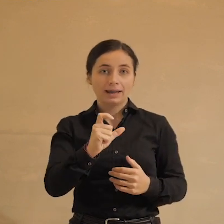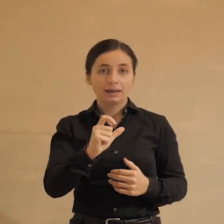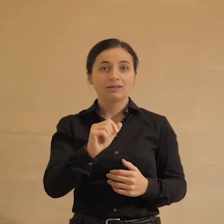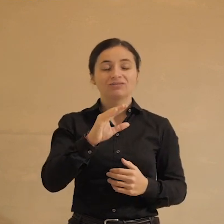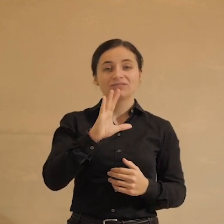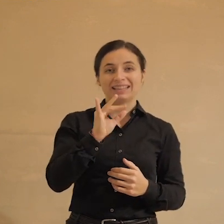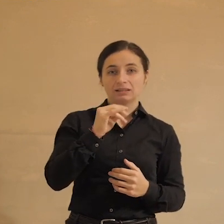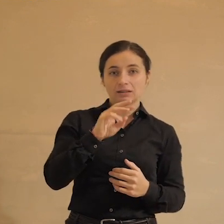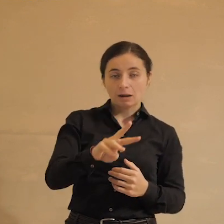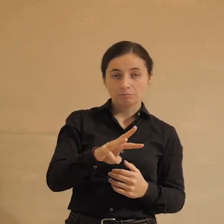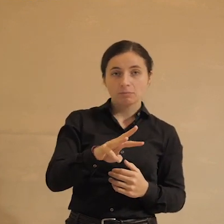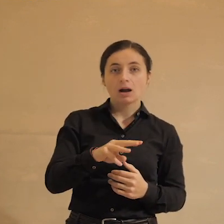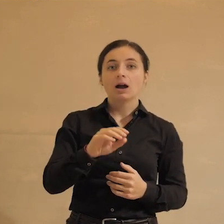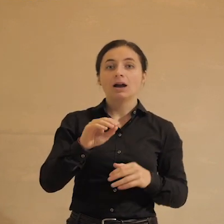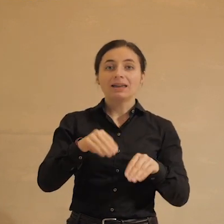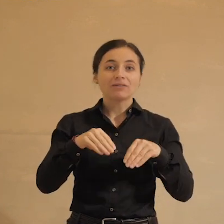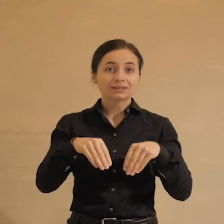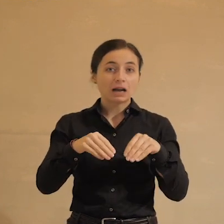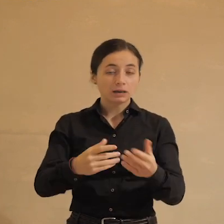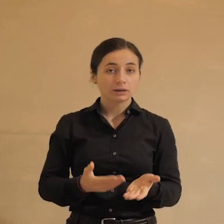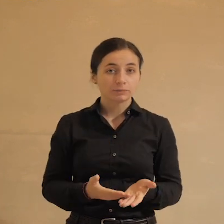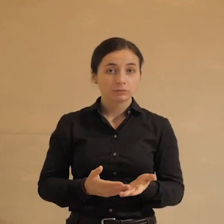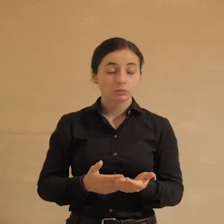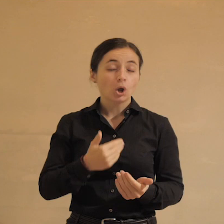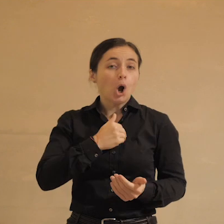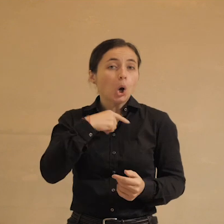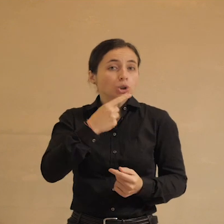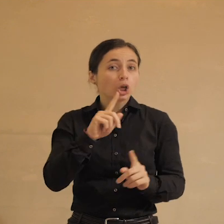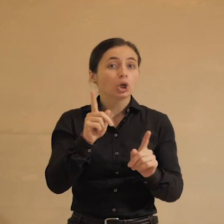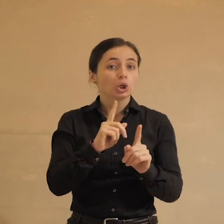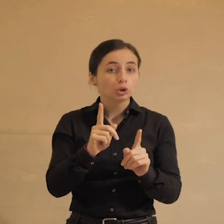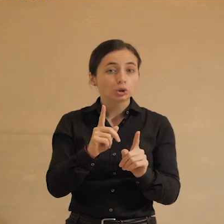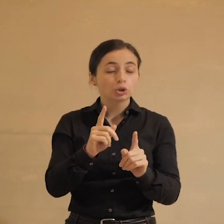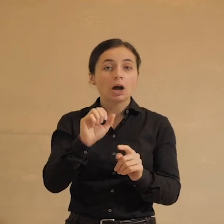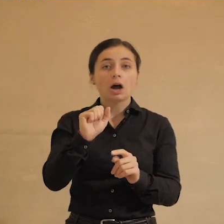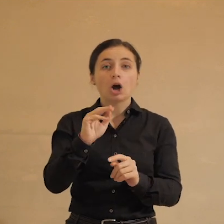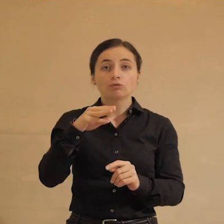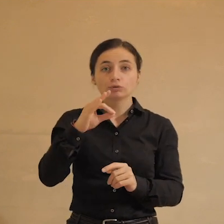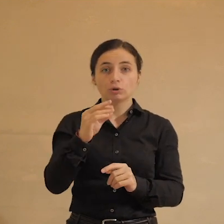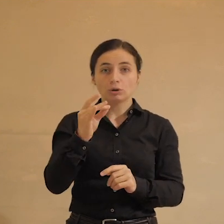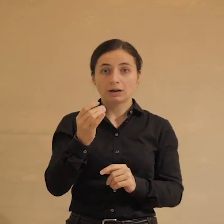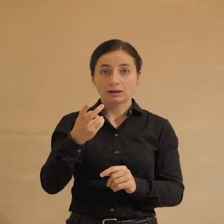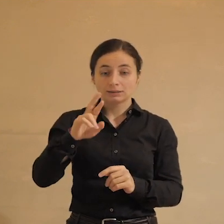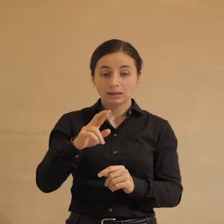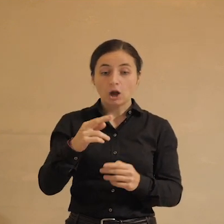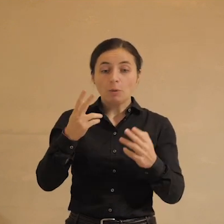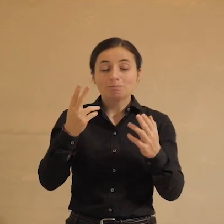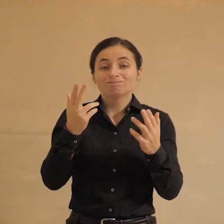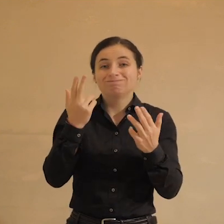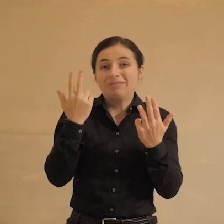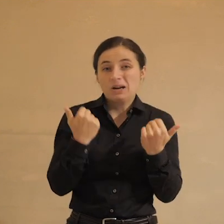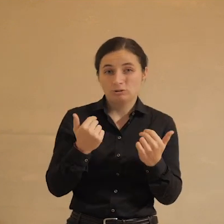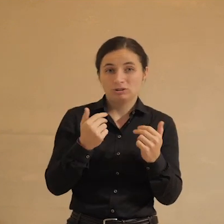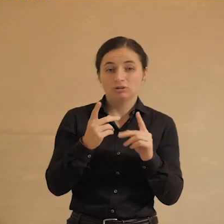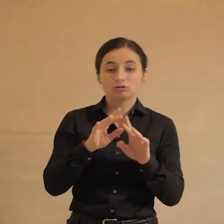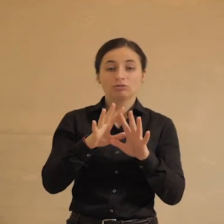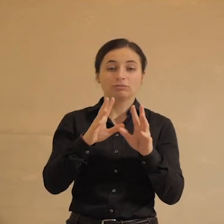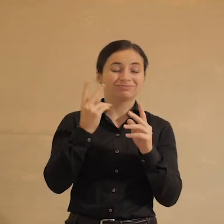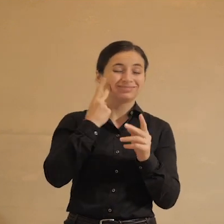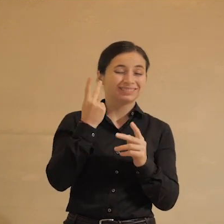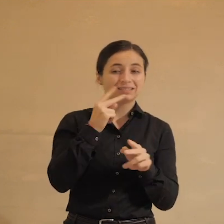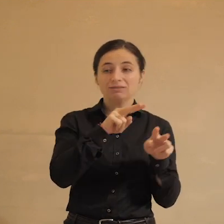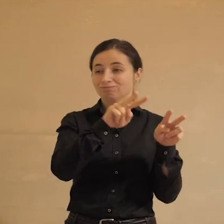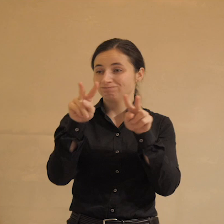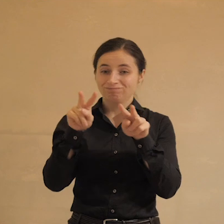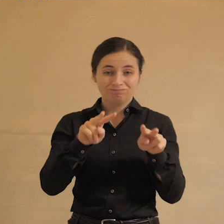Вьетнам, и Австралия. То есть, смотрите, сначала хочется сказать, что автократии приучили своих граждан, что они все равно всегда на виду,